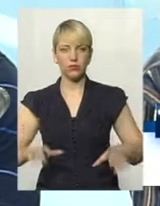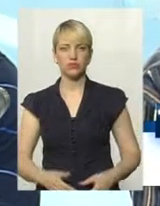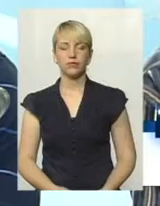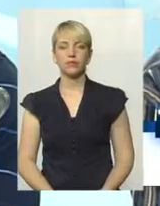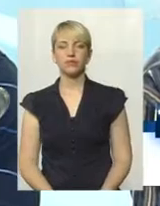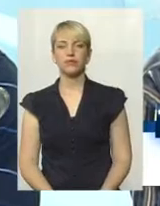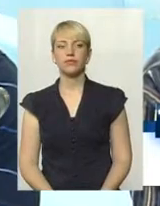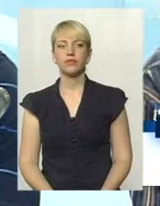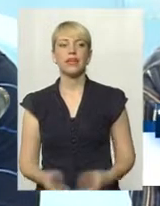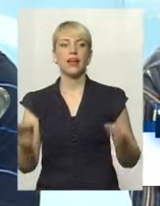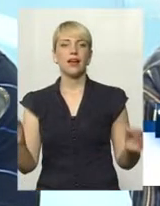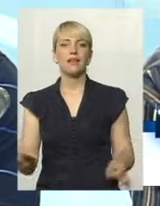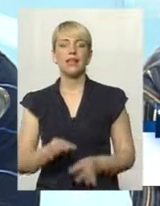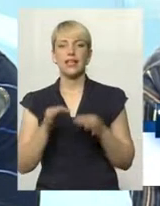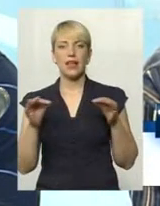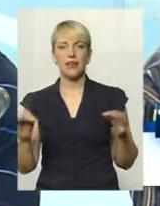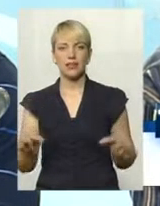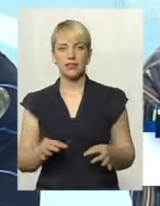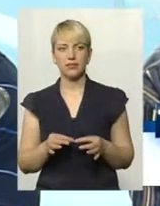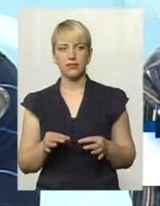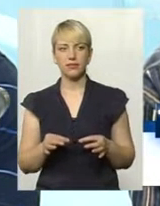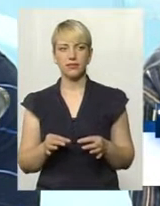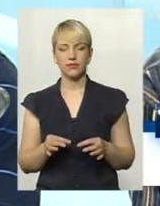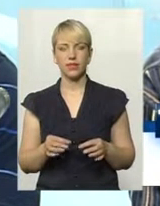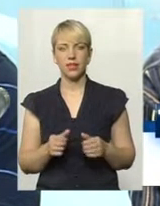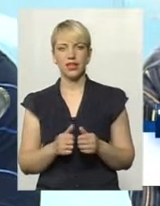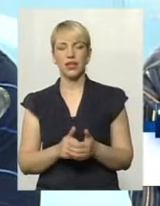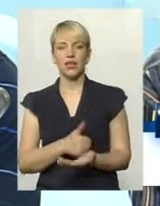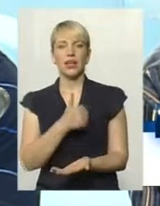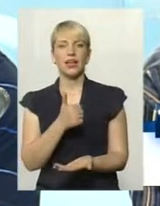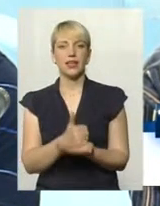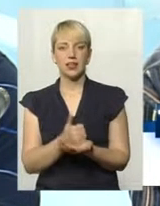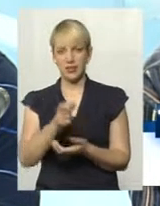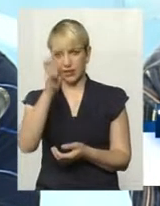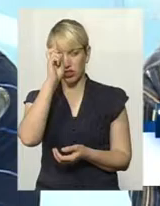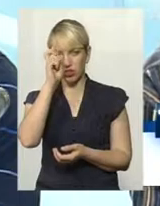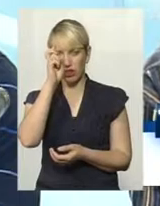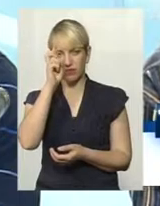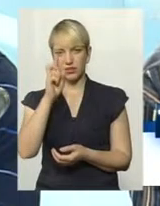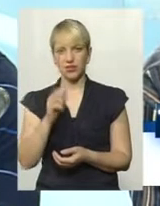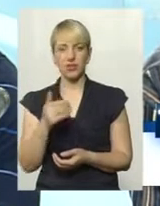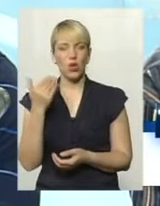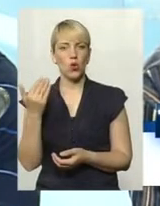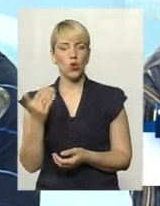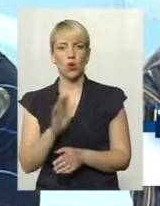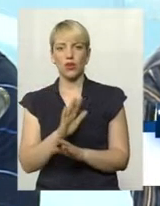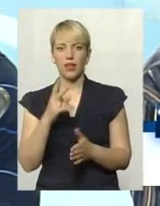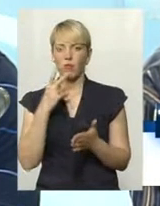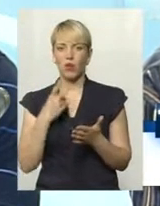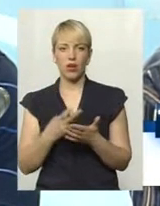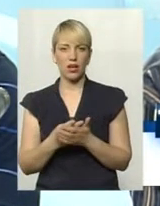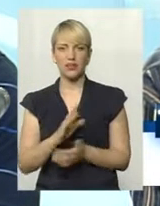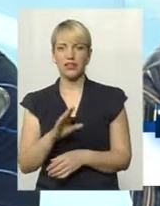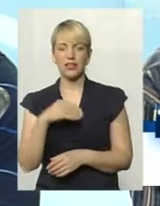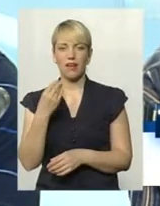ніякі лідери держави його не показували, не